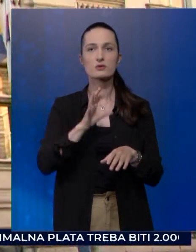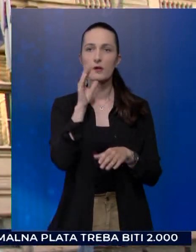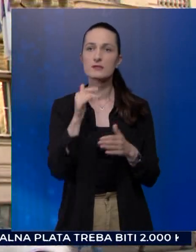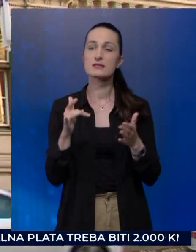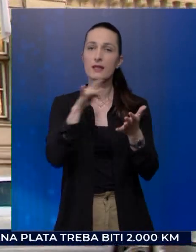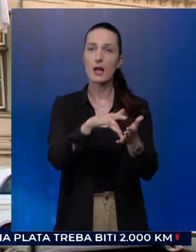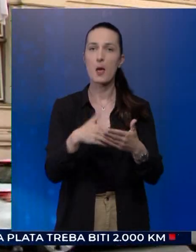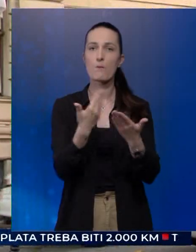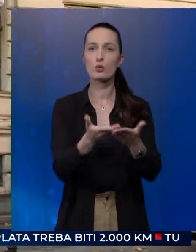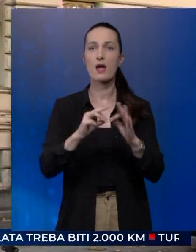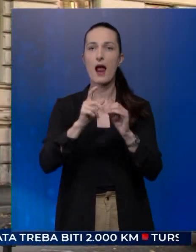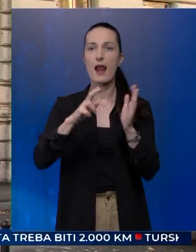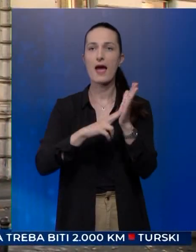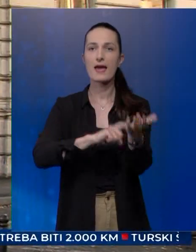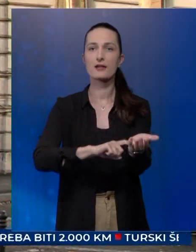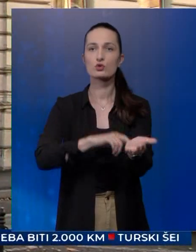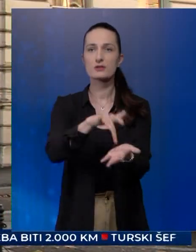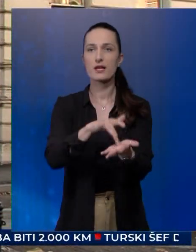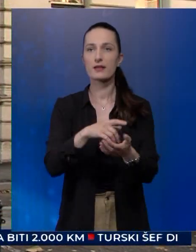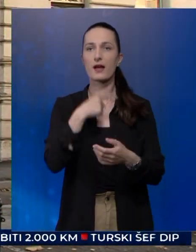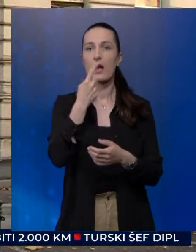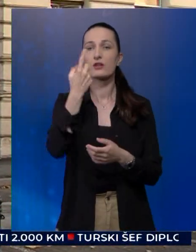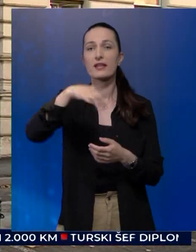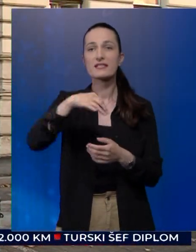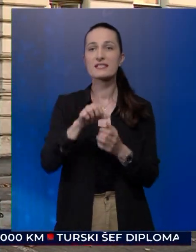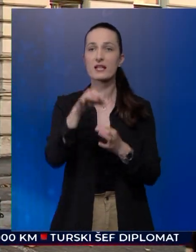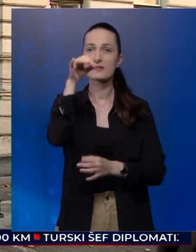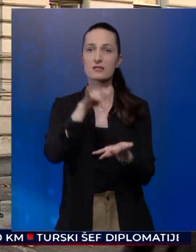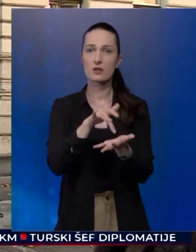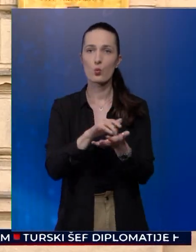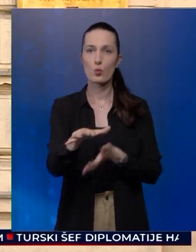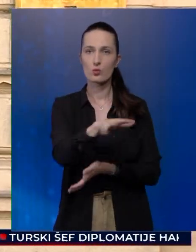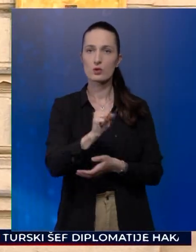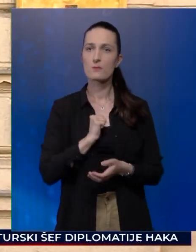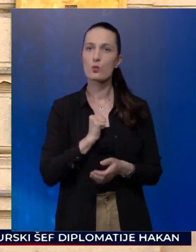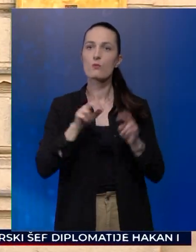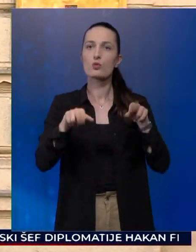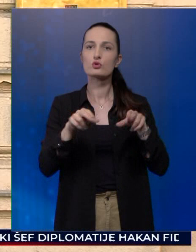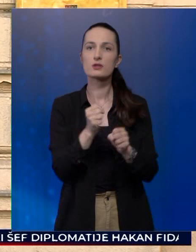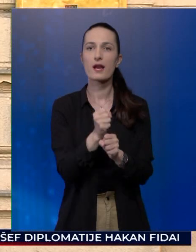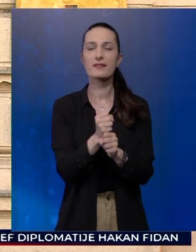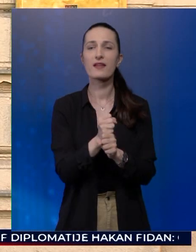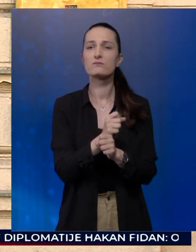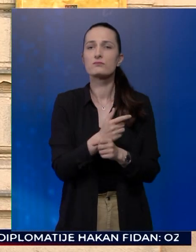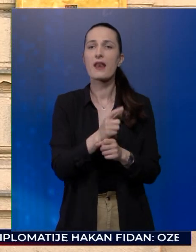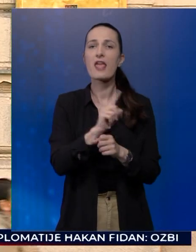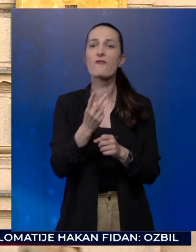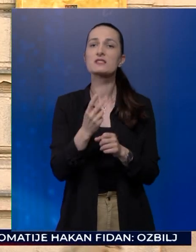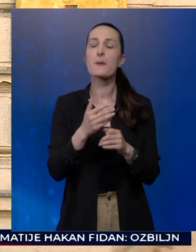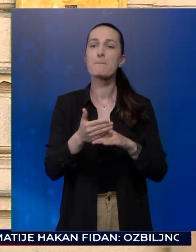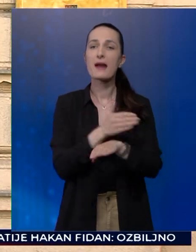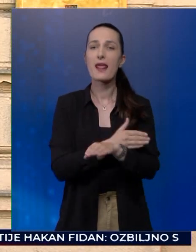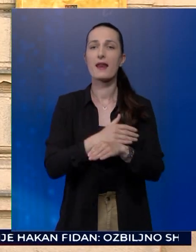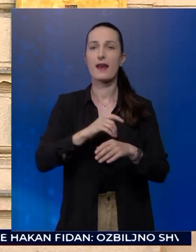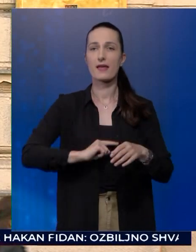je ponuda alea genetičkog centra, da kao jedini certificirani centar u regionu imaju mogućnost da rade neinvanzivne